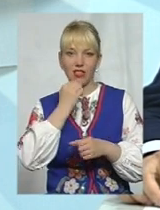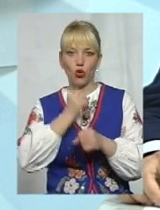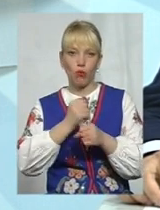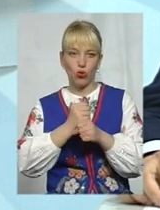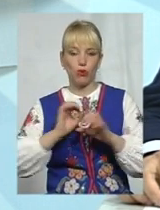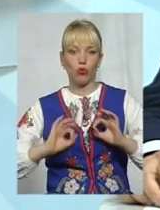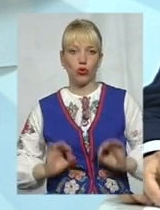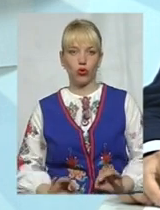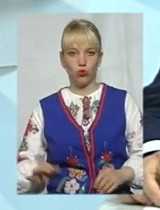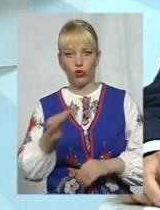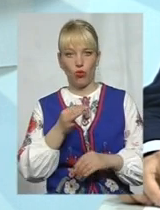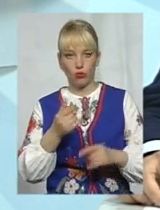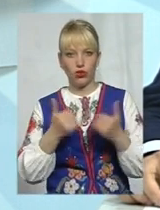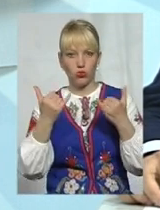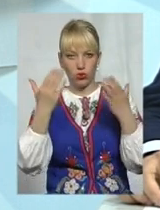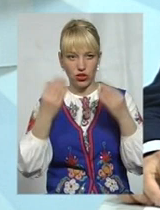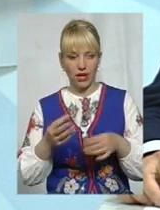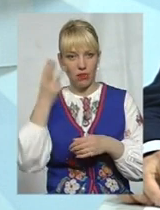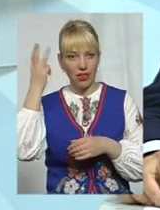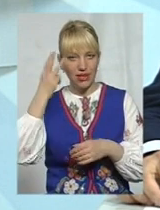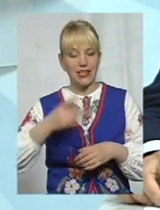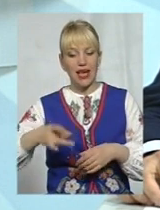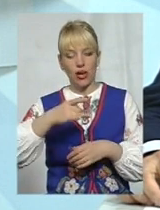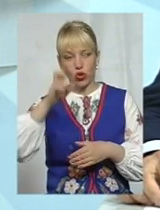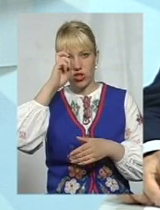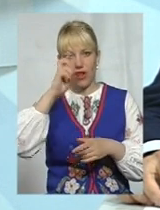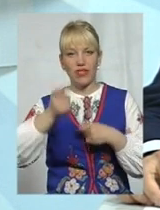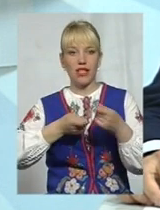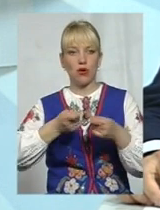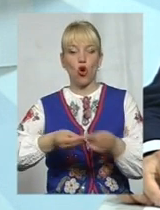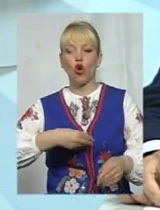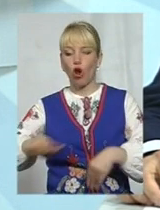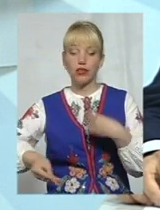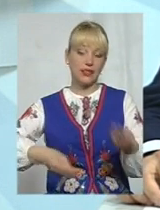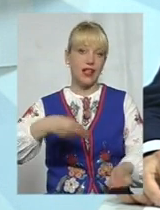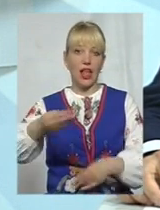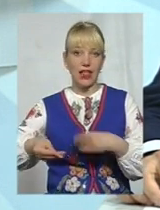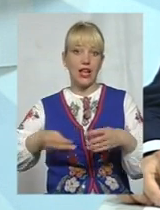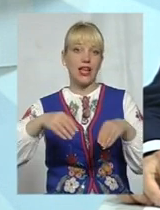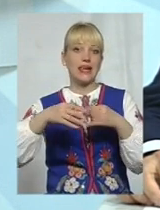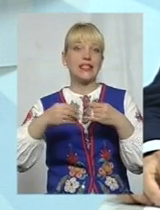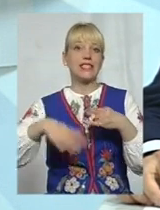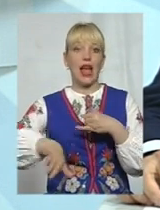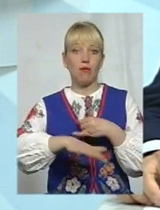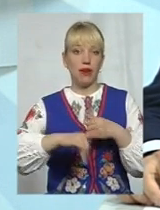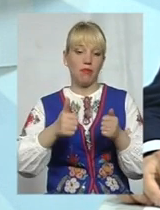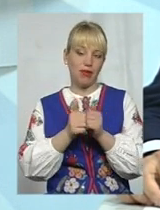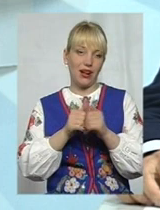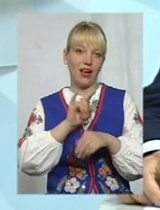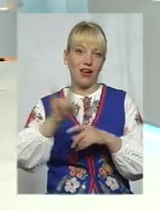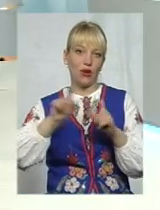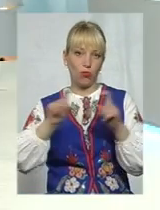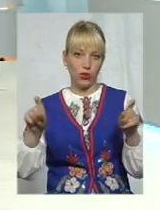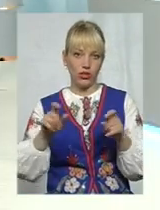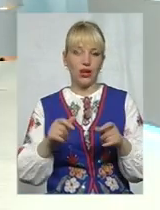сьогоднішній день Хмельницька районна державна адміністрація роздала землі біля аеропорта Хмельницький. На сьогоднішній день вже є судові рішення